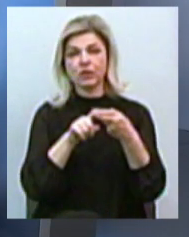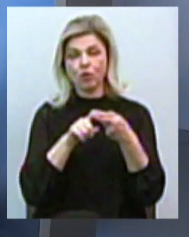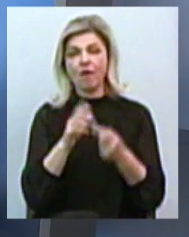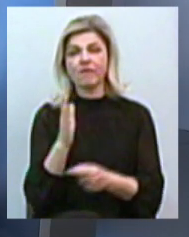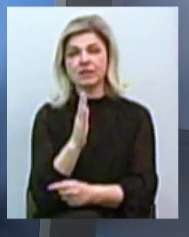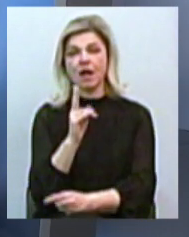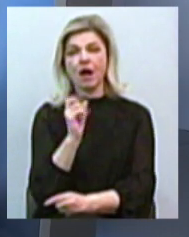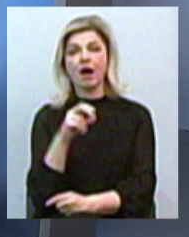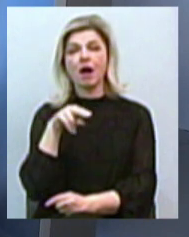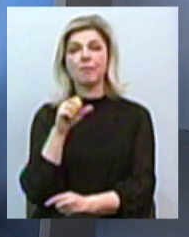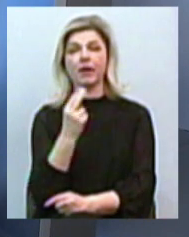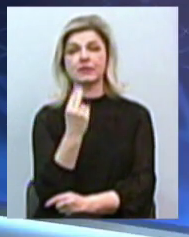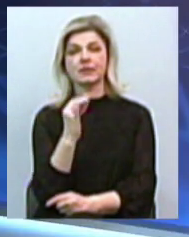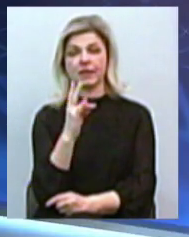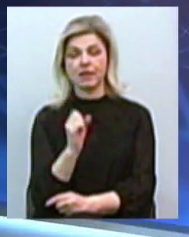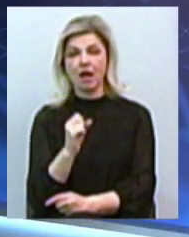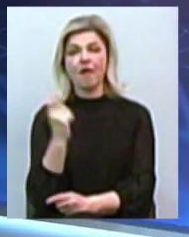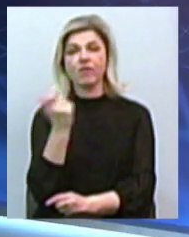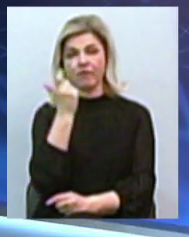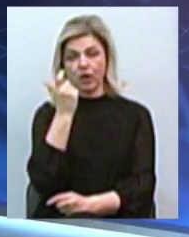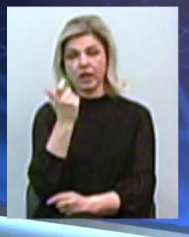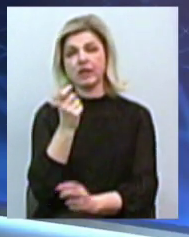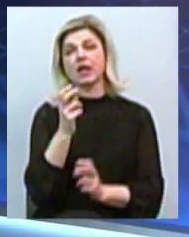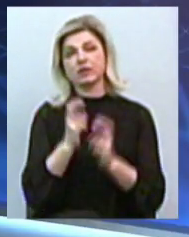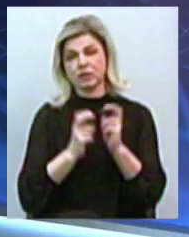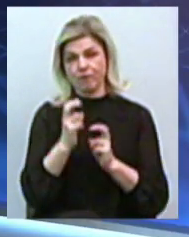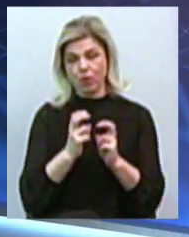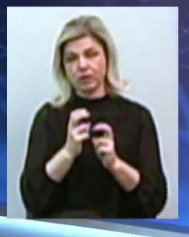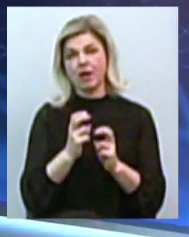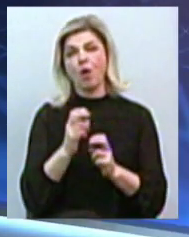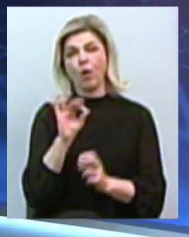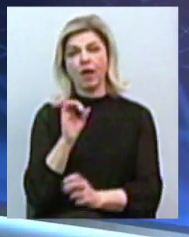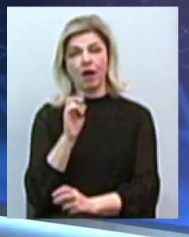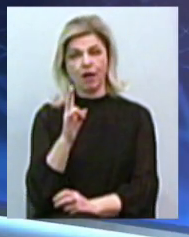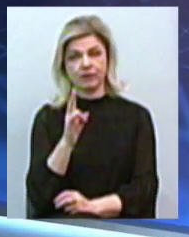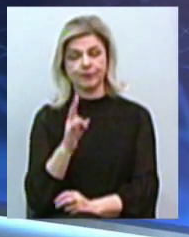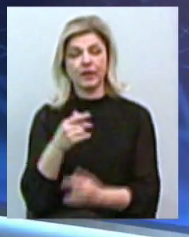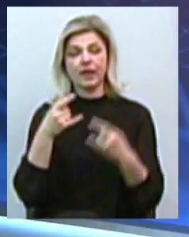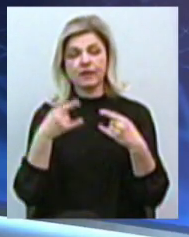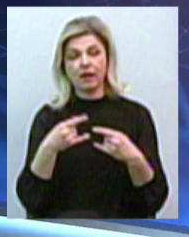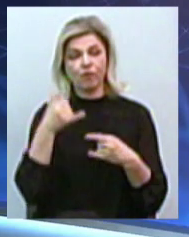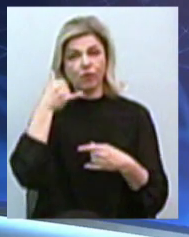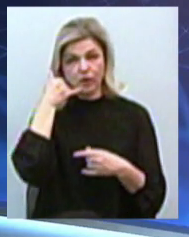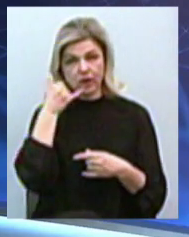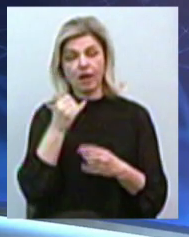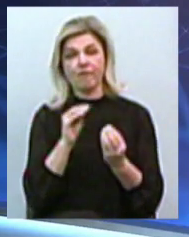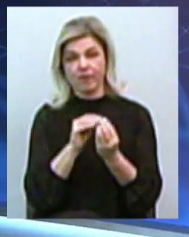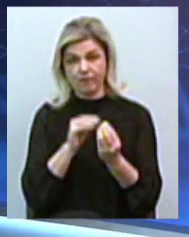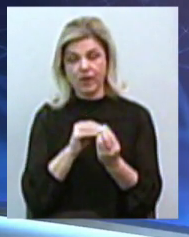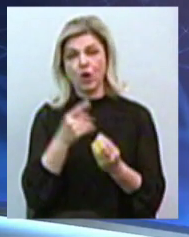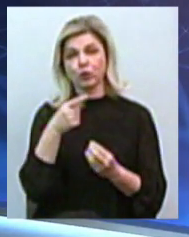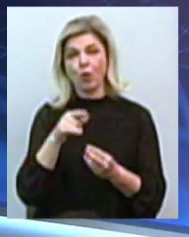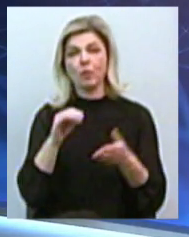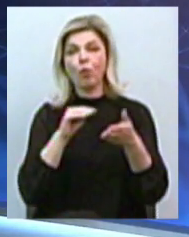Капацина, власник товариства з обмеженою відповідальністю судобудівний завод «Океан». Телефон прямого ефіру «Незмінний» 76 92 33.